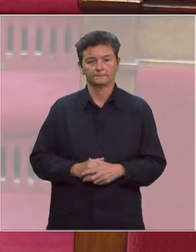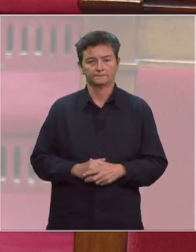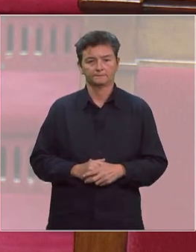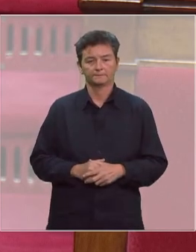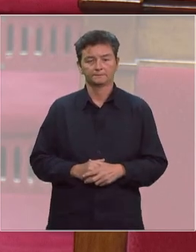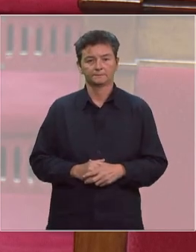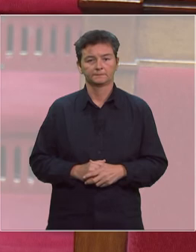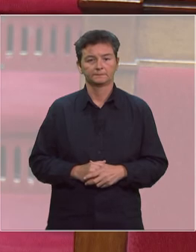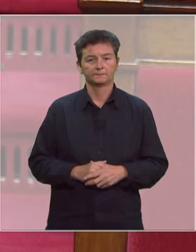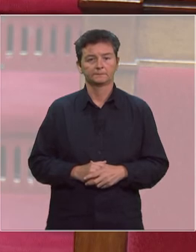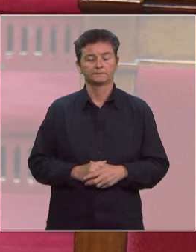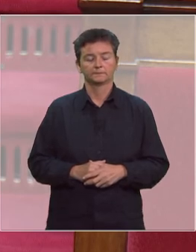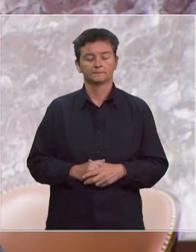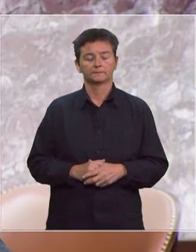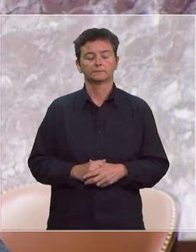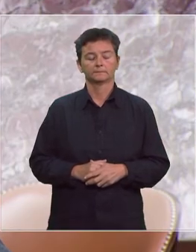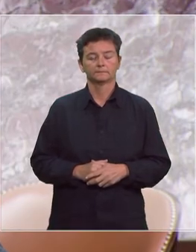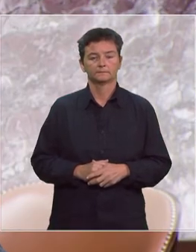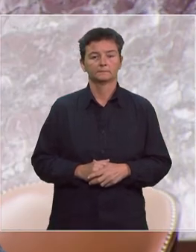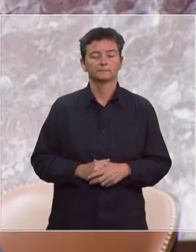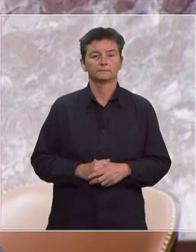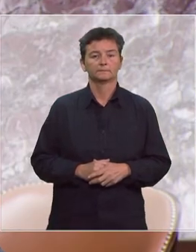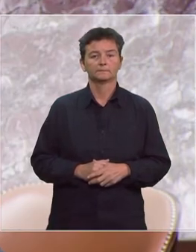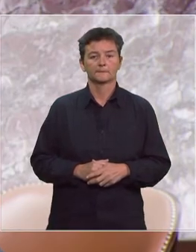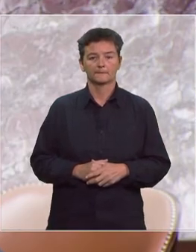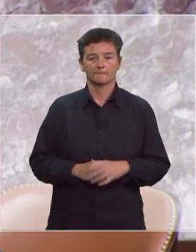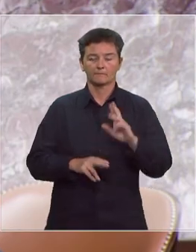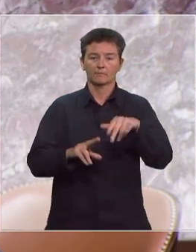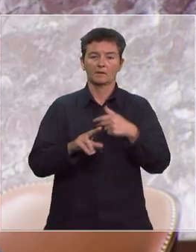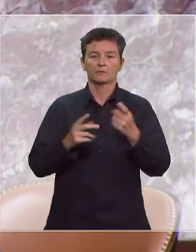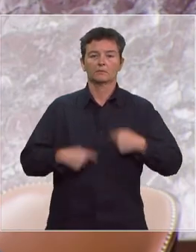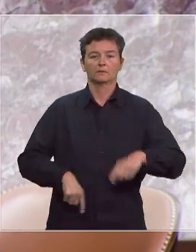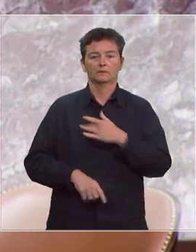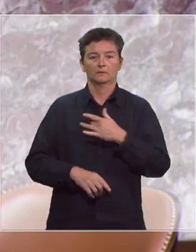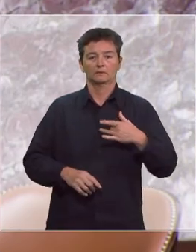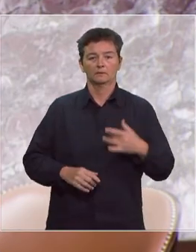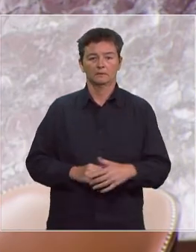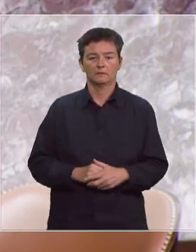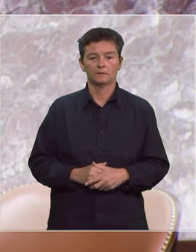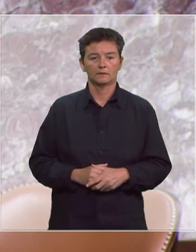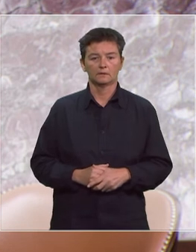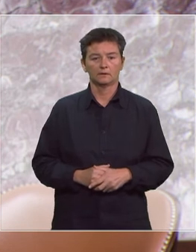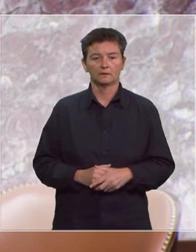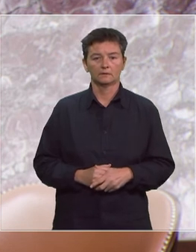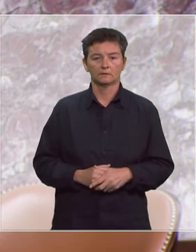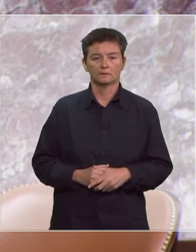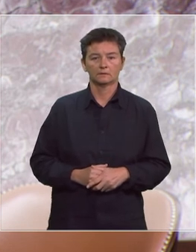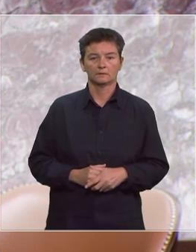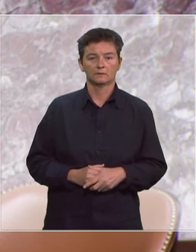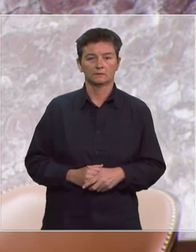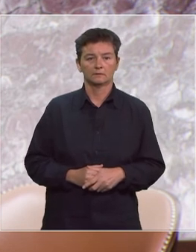cette crise sanitaire? Merci, chers collègues. La parole est à monsieur Olivier Véran, ministre des Solidarités et de la Santé.